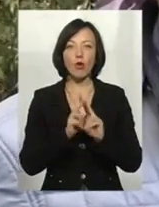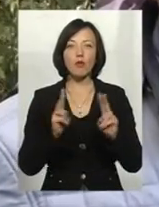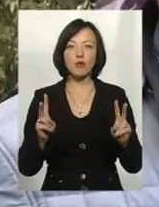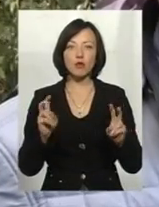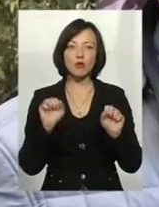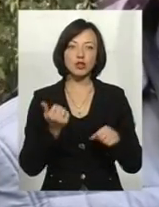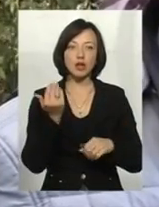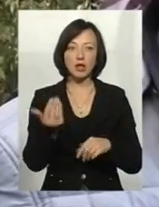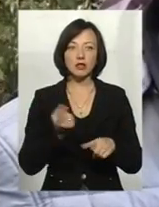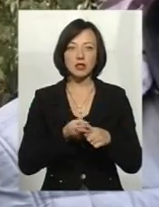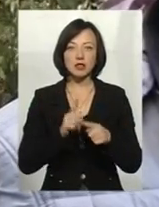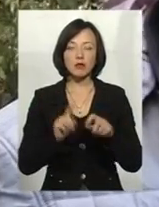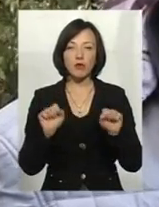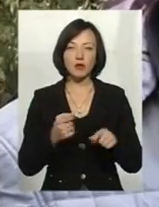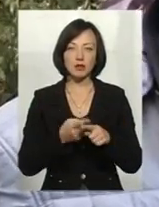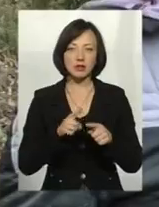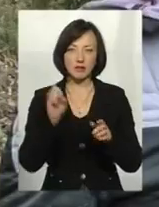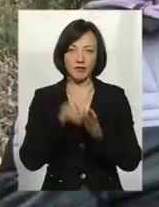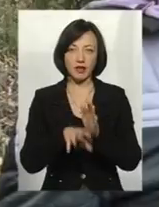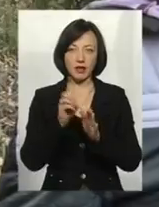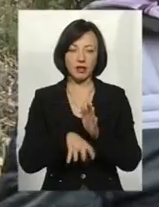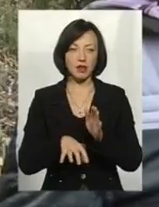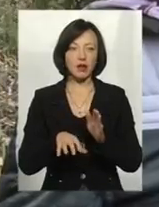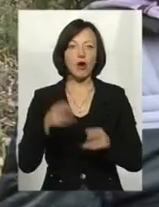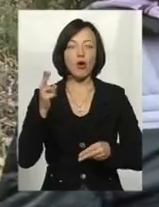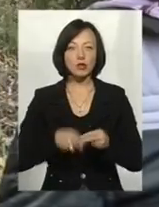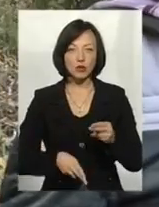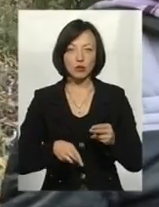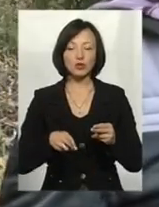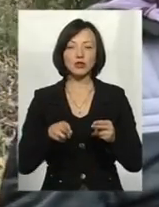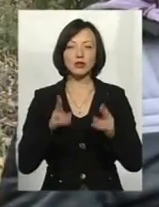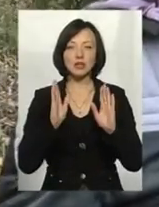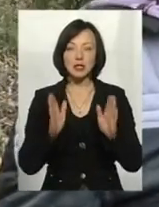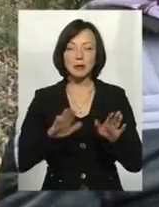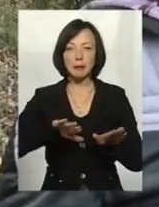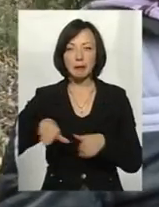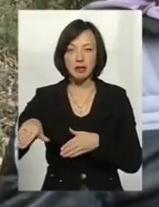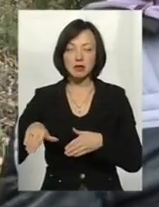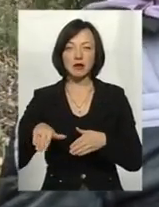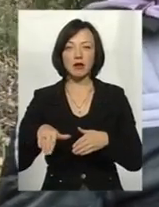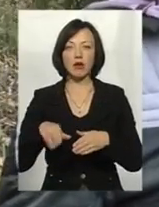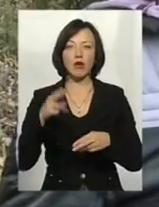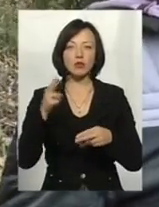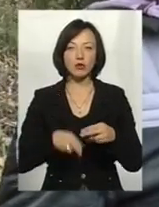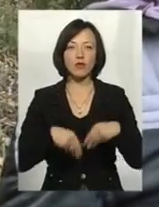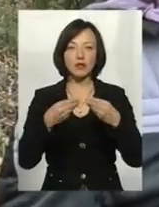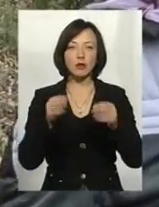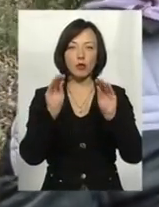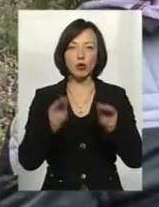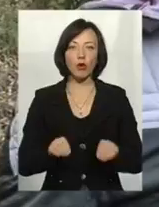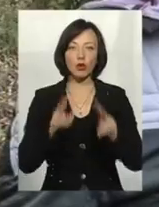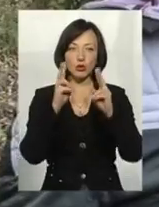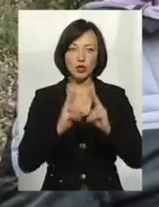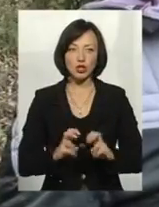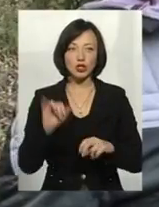можуть належати ймовірно дані скиди. Остаточний варіант може бути тільки після остаточної видачі протоколів досліджень